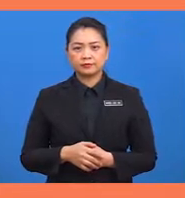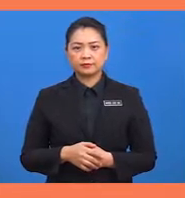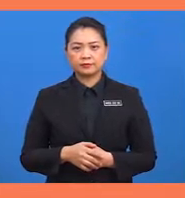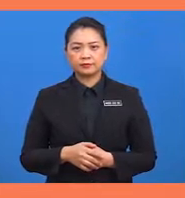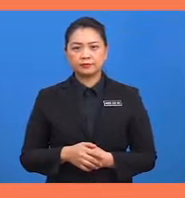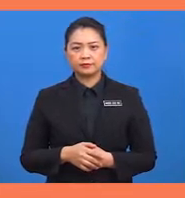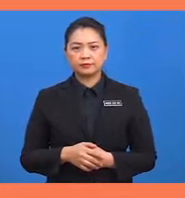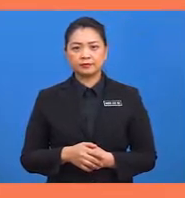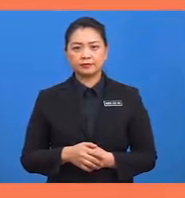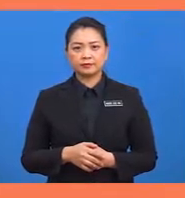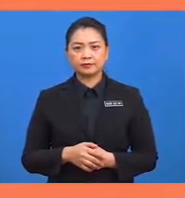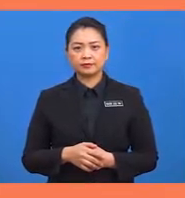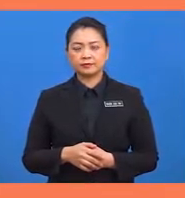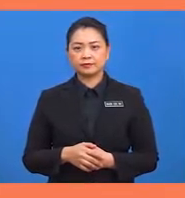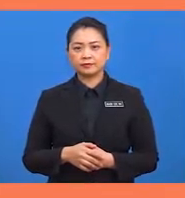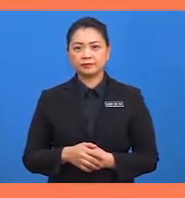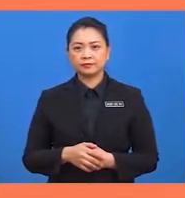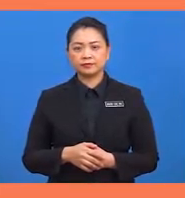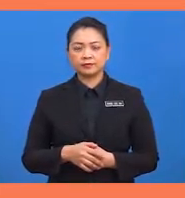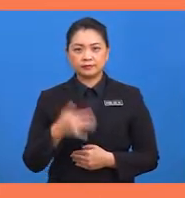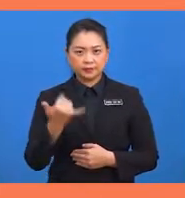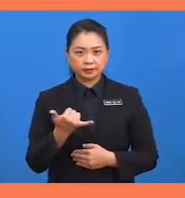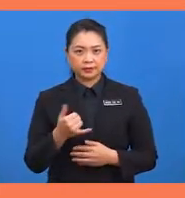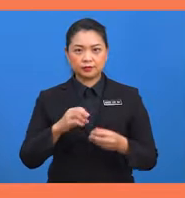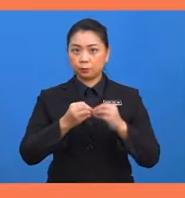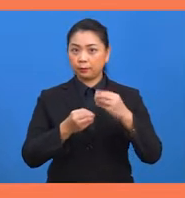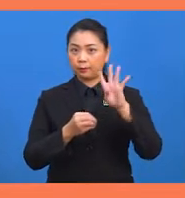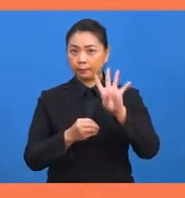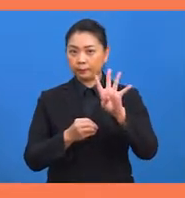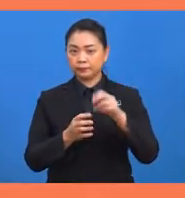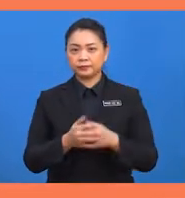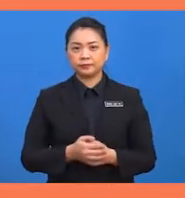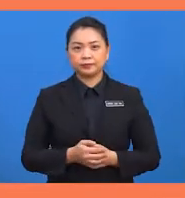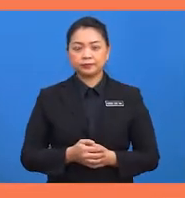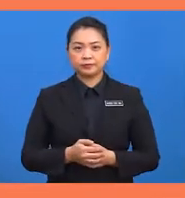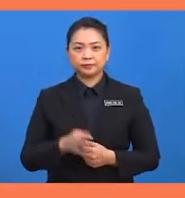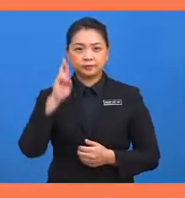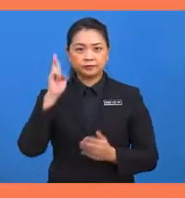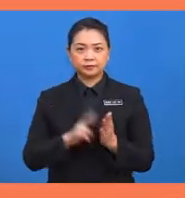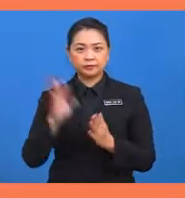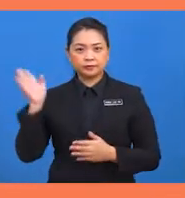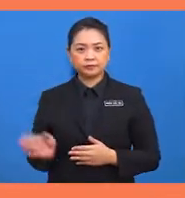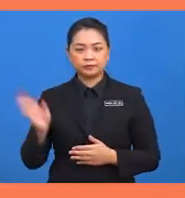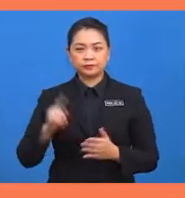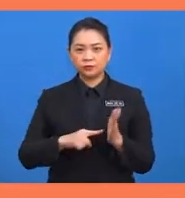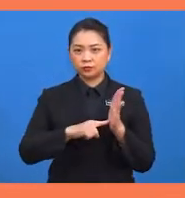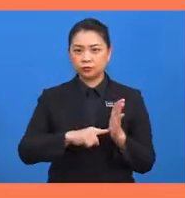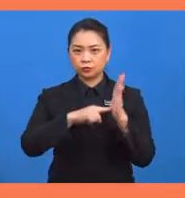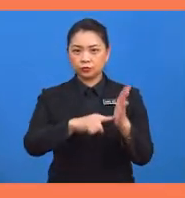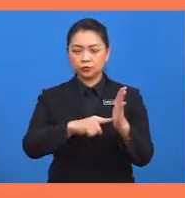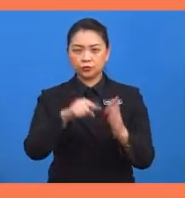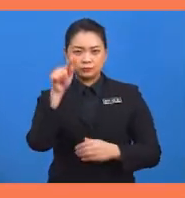Ini pula ialah soalan yang keempat. Raja ini menunjukkan